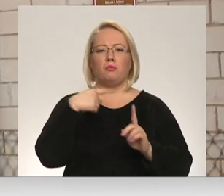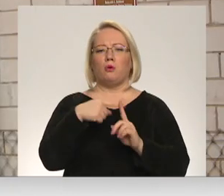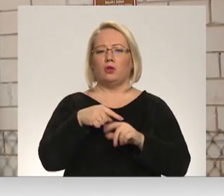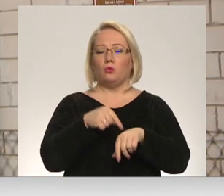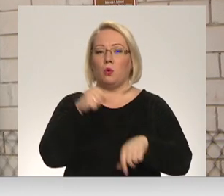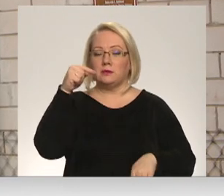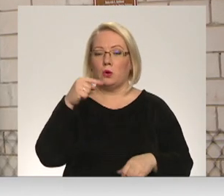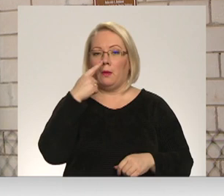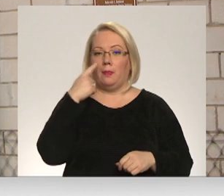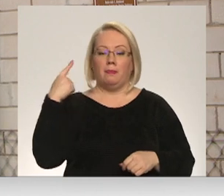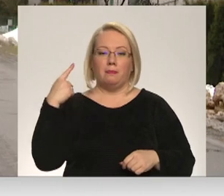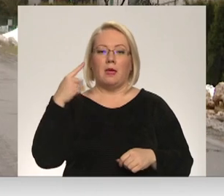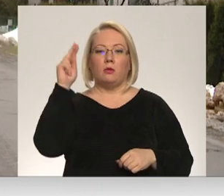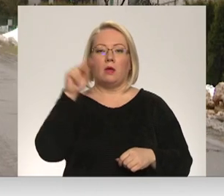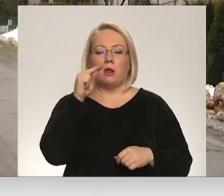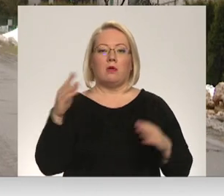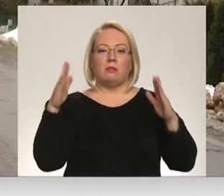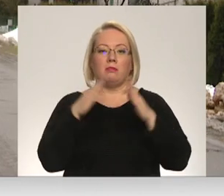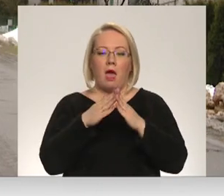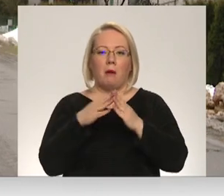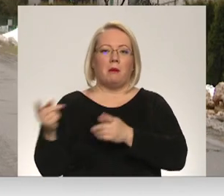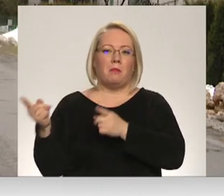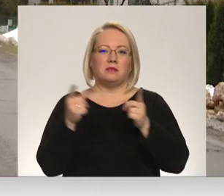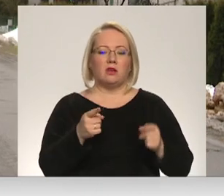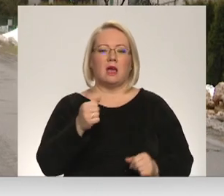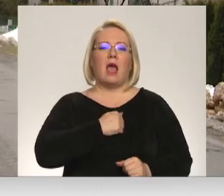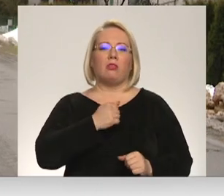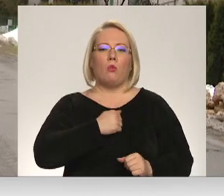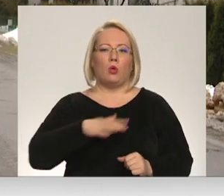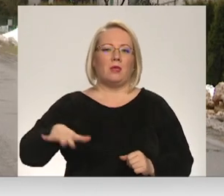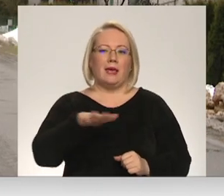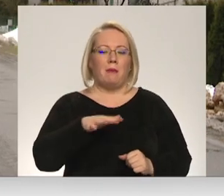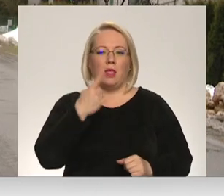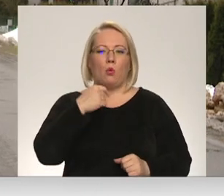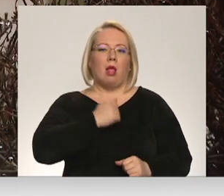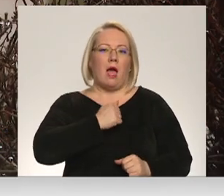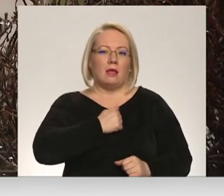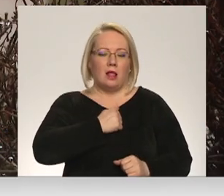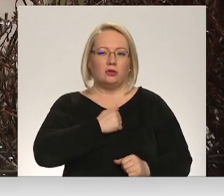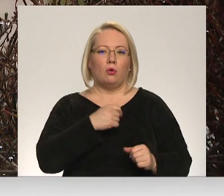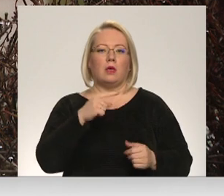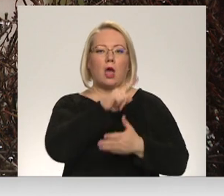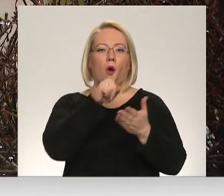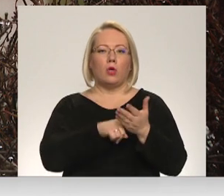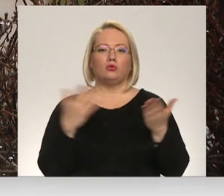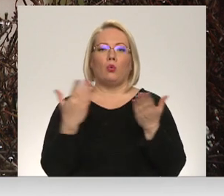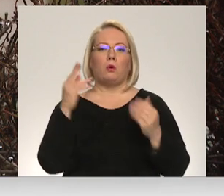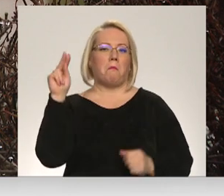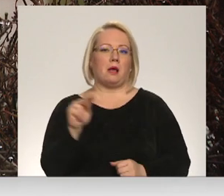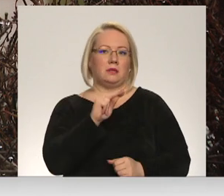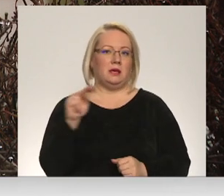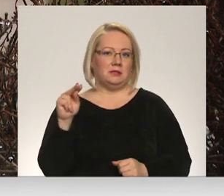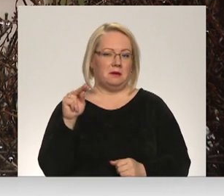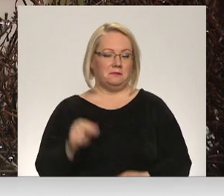Nesen netālu no draudzes nama, ievākusies kāda katoļu ģimene no Latgales un prasījusi, kur tad ir baznīca. Dāts